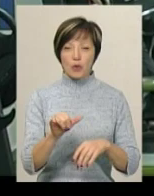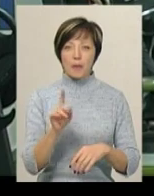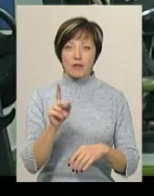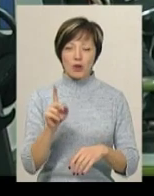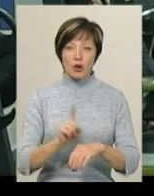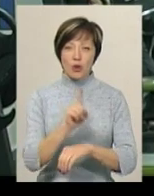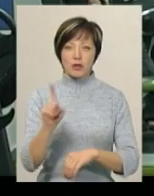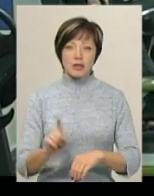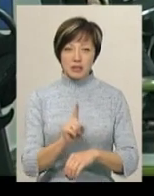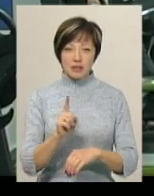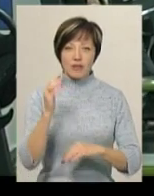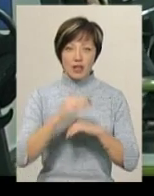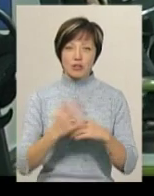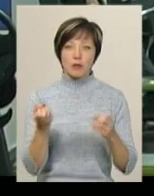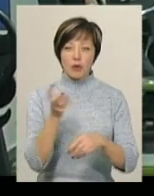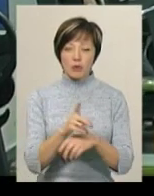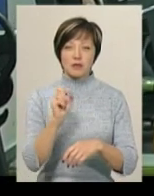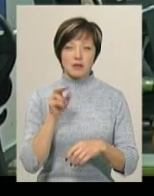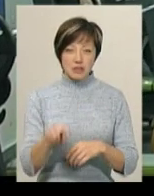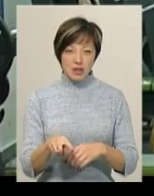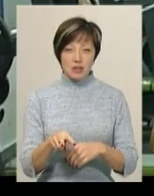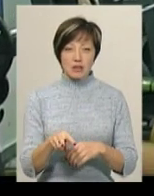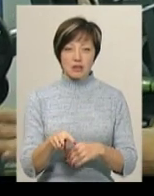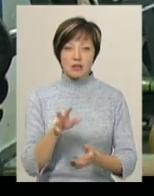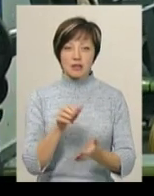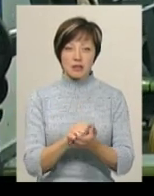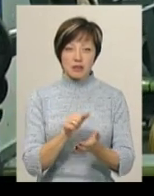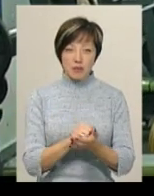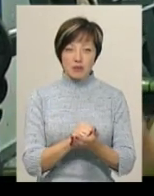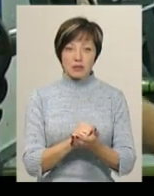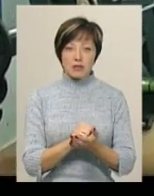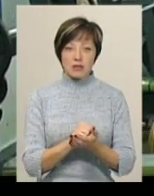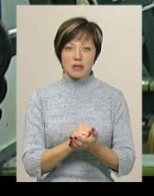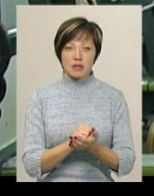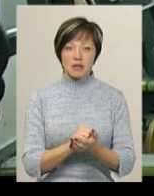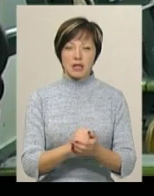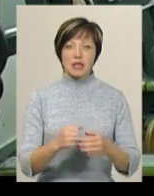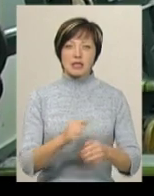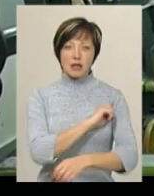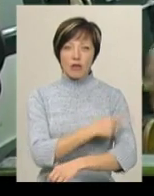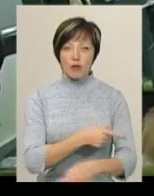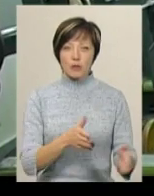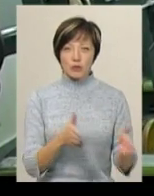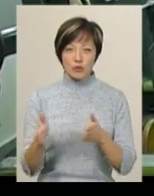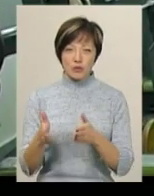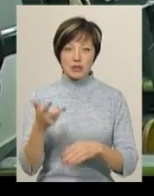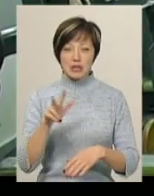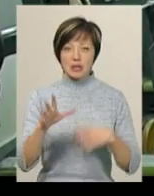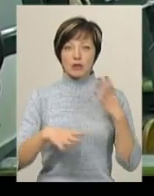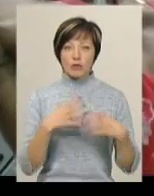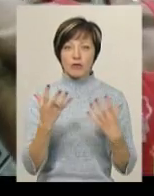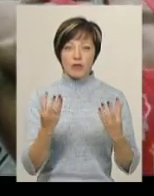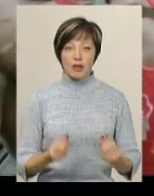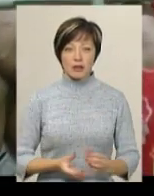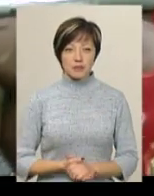години. І ввечері я ще приходив у спортзал, займався вже такою непосередньо силовою підготовкою, у мене було три тренування в